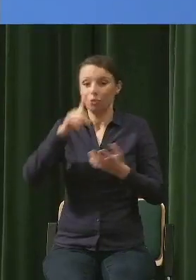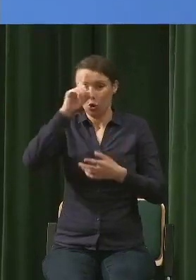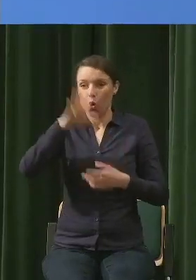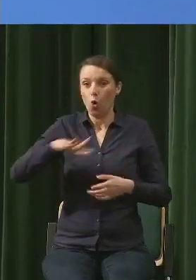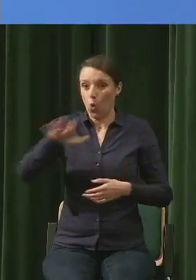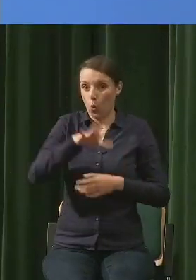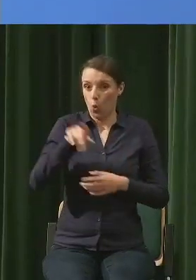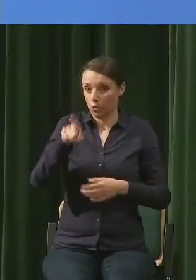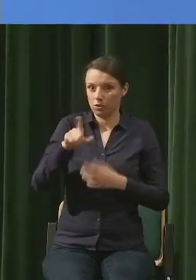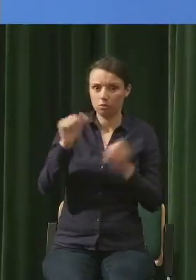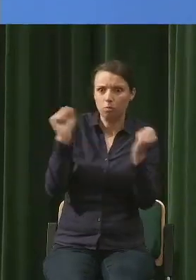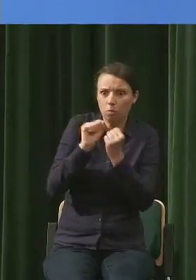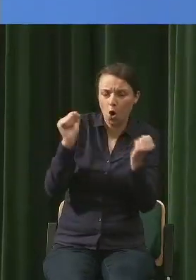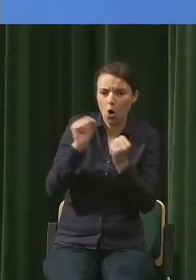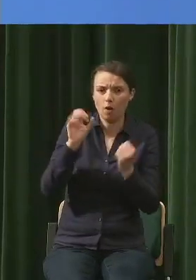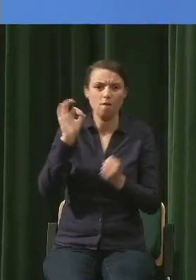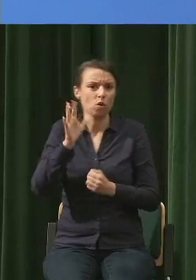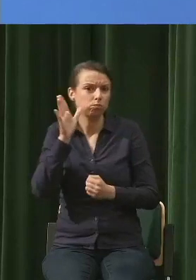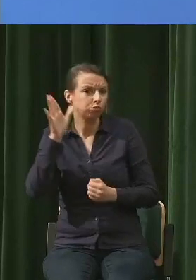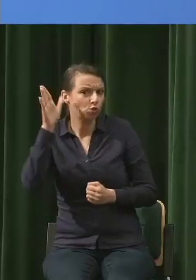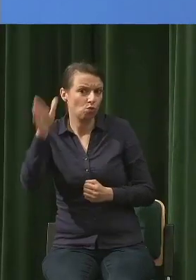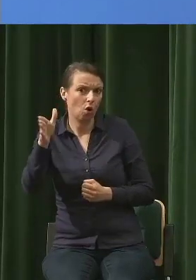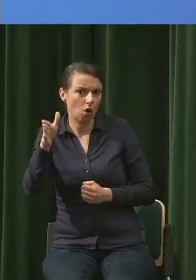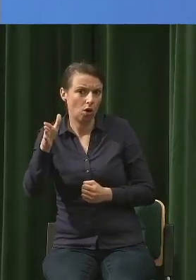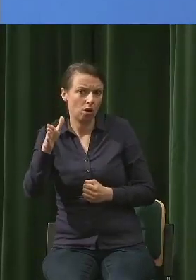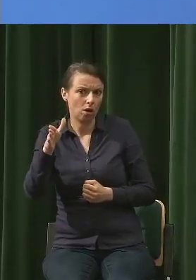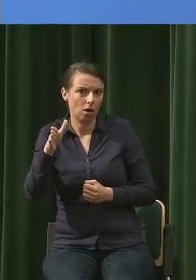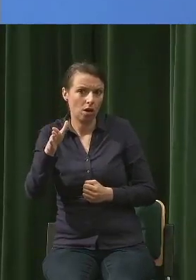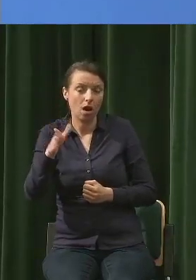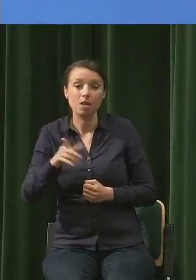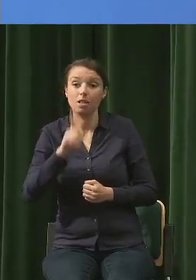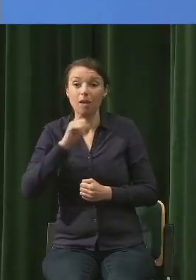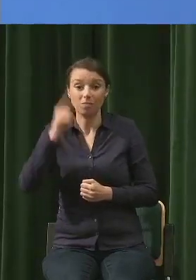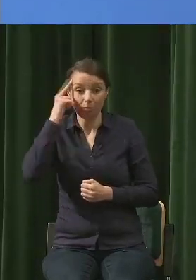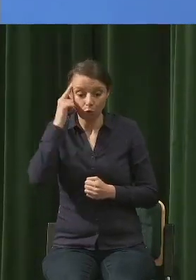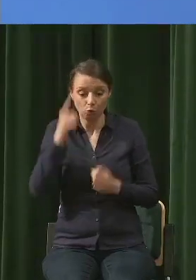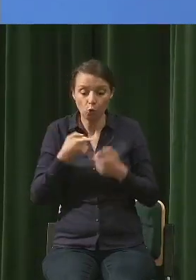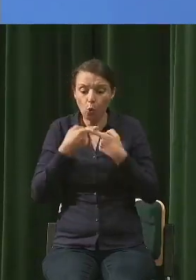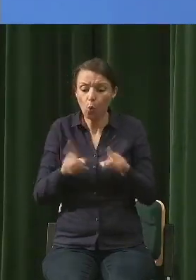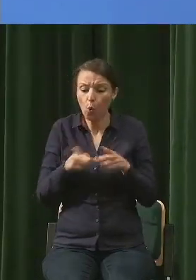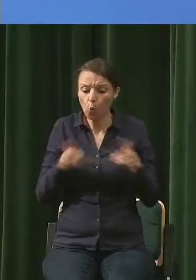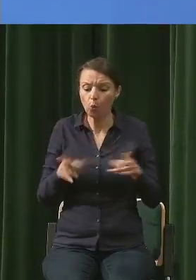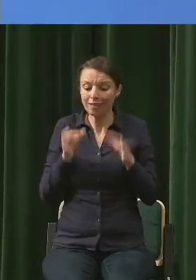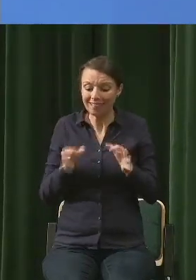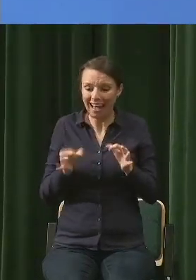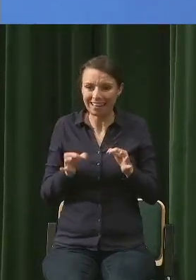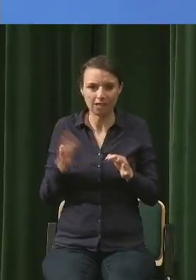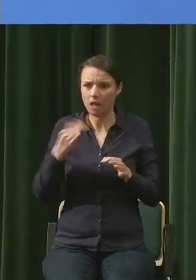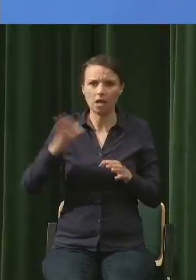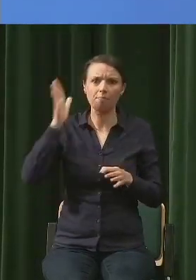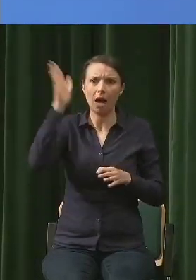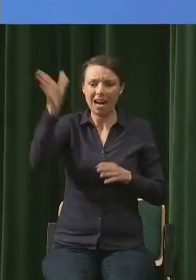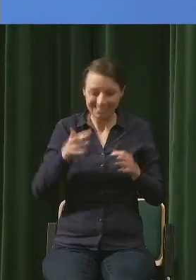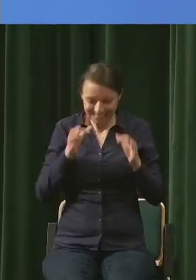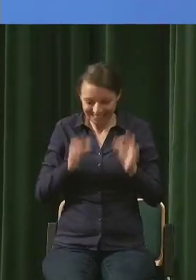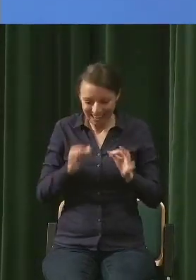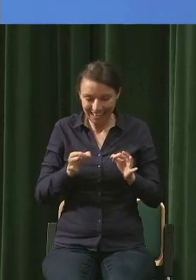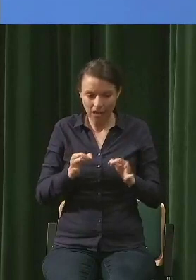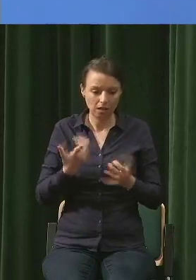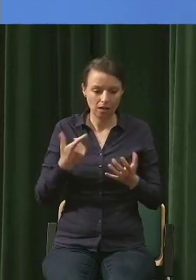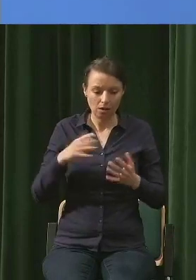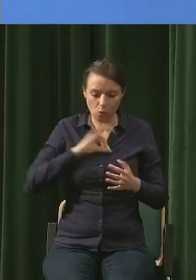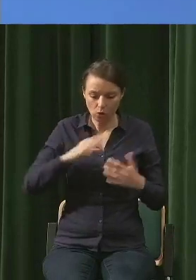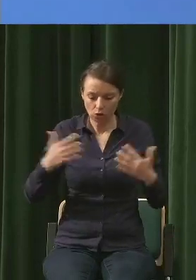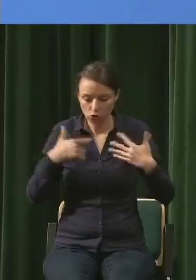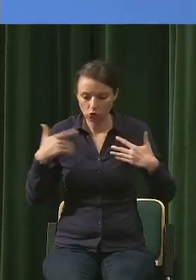w tym naprawdę krótkim dystansie, to znaczy dystansie mojego życia albo moich bliskich, są przestraszeni, że